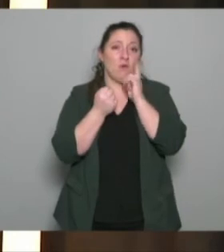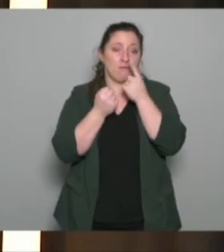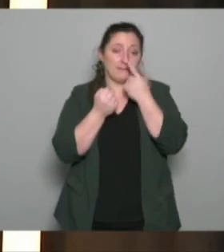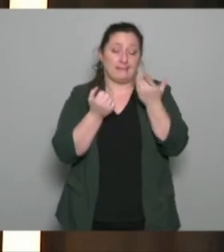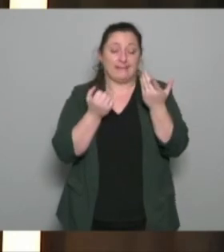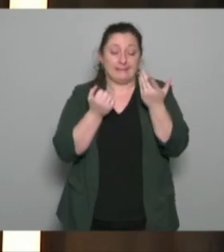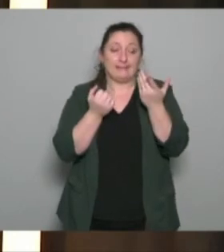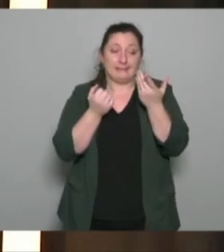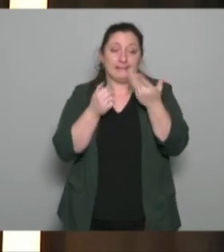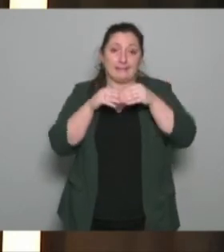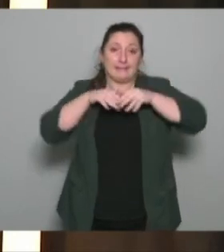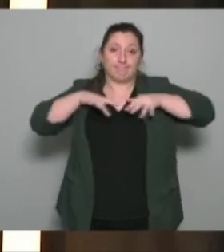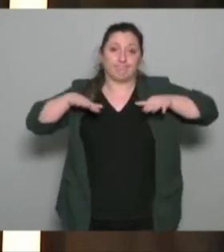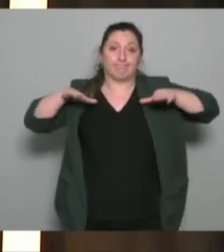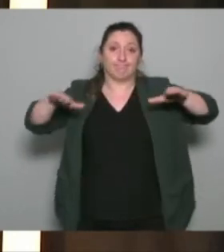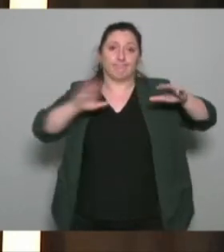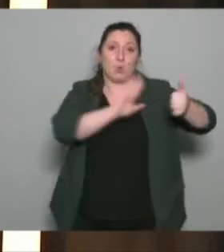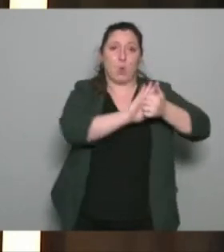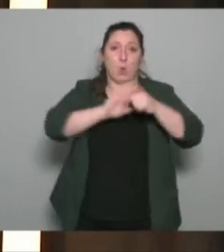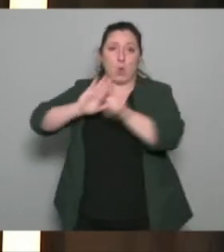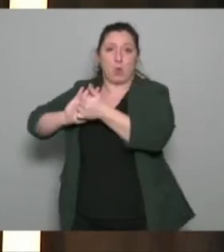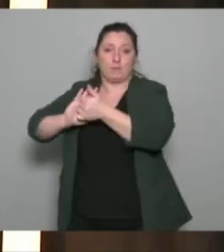il vient du juridique